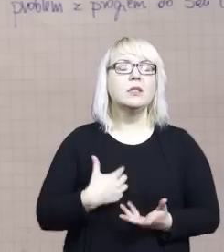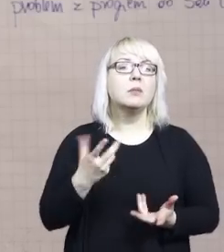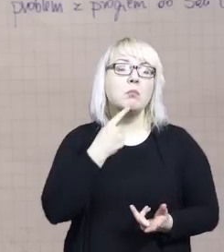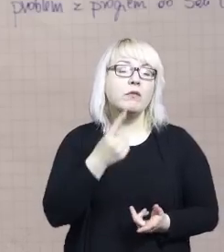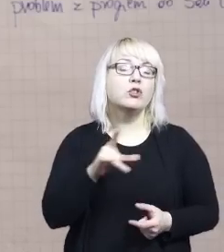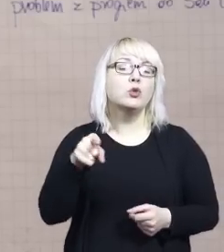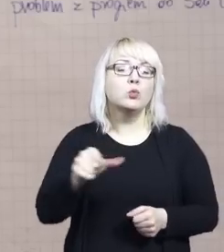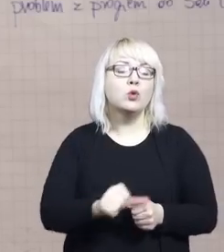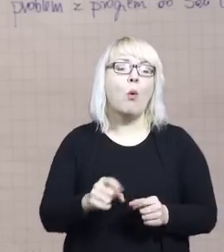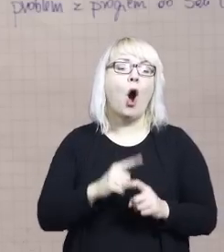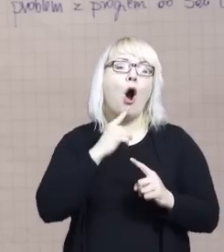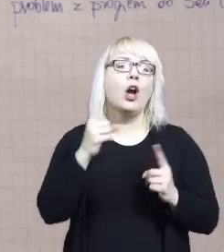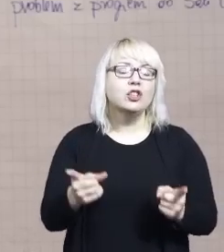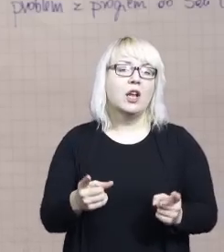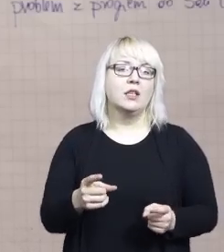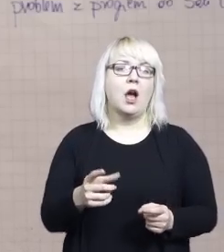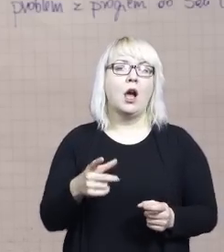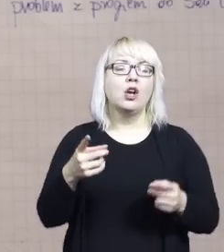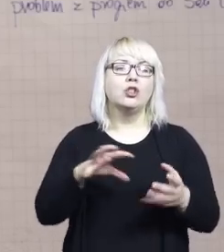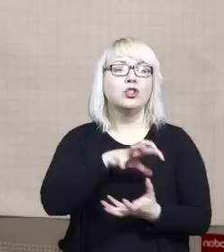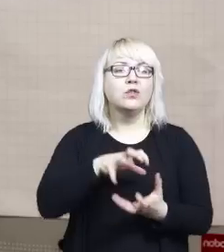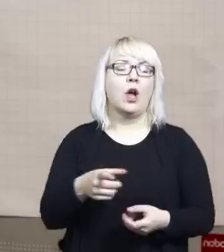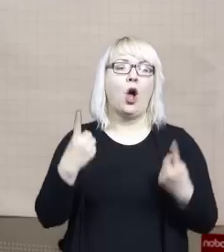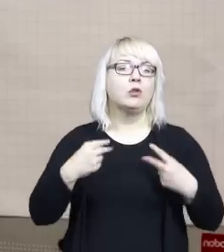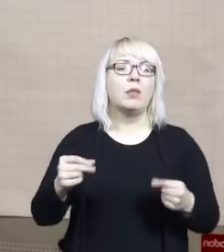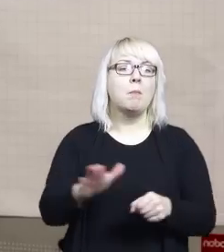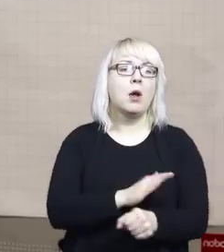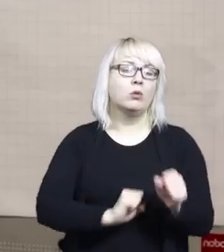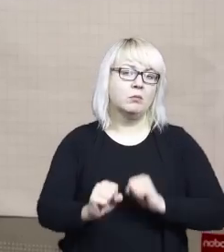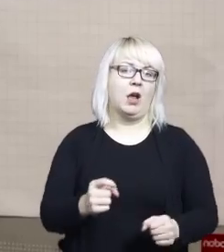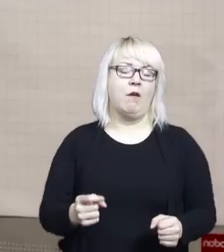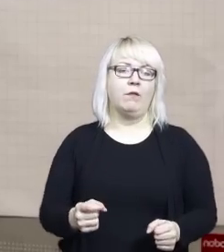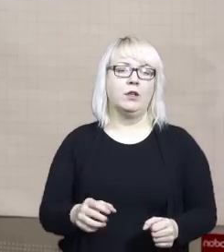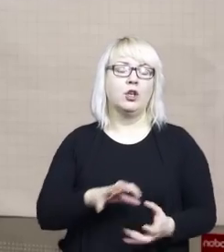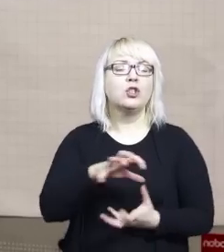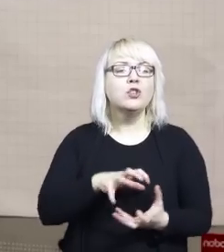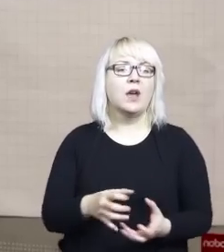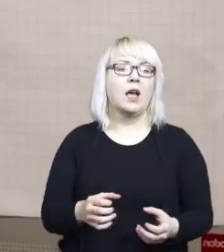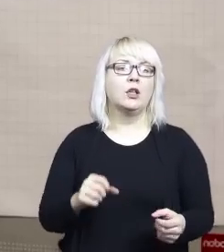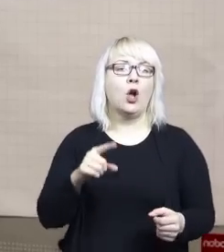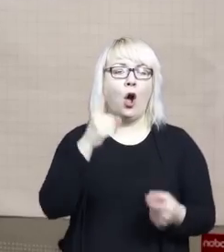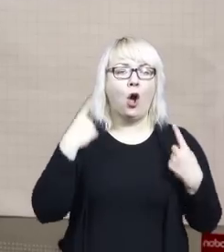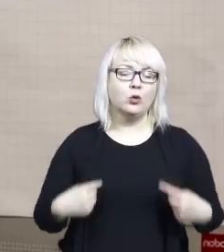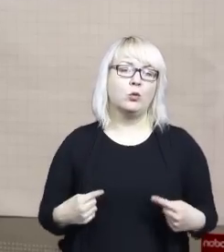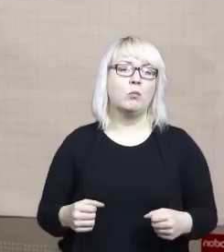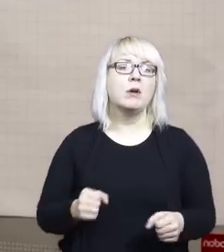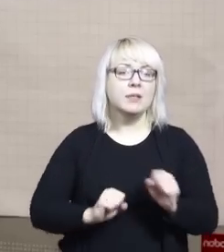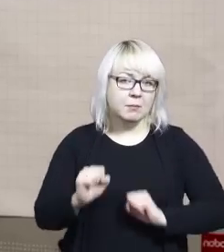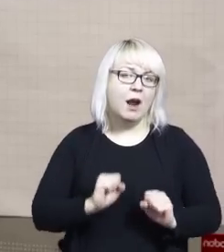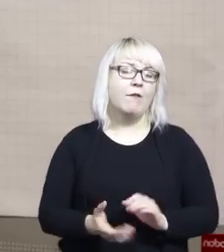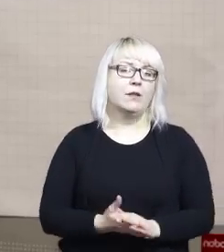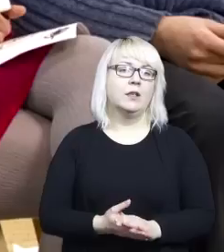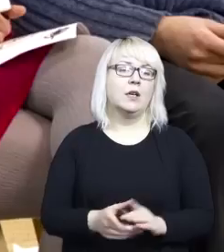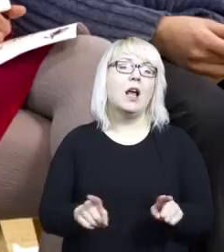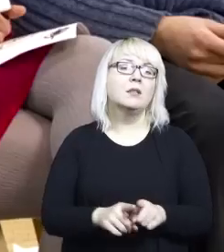sprawnych i niepełnosprawnych, ale tak samo mówimy i tak samo jest to pewne rozprzmienie, świat dziecka, świat osoby starszej